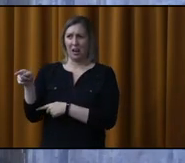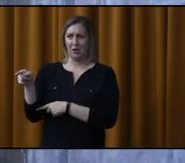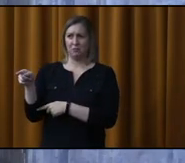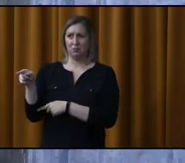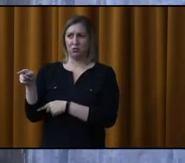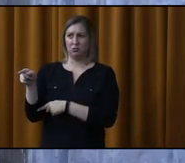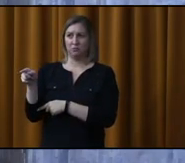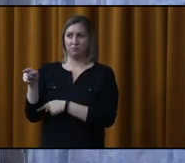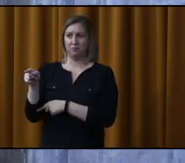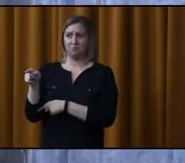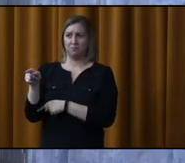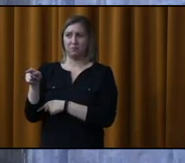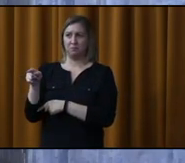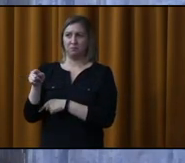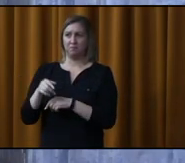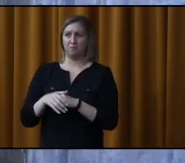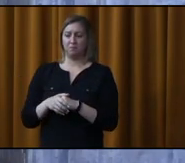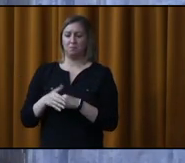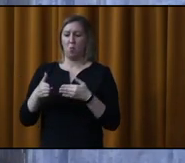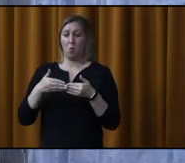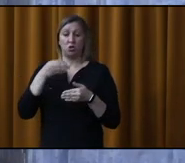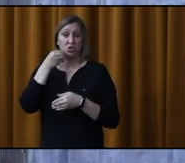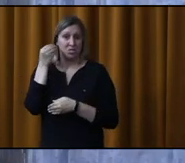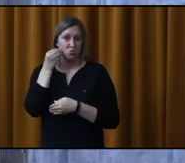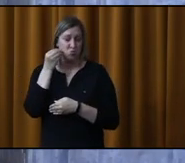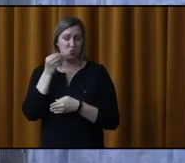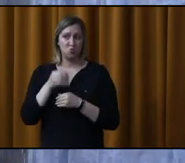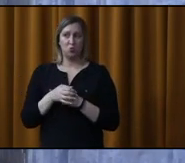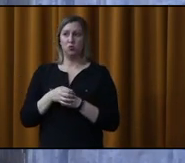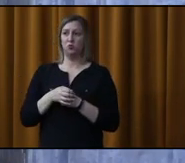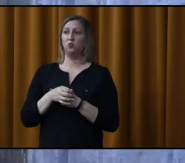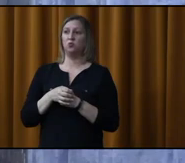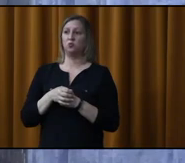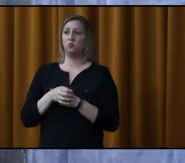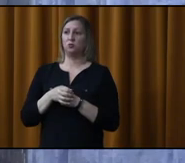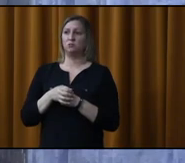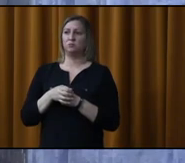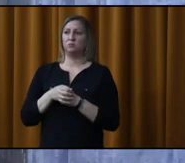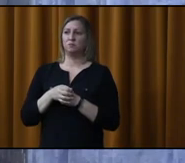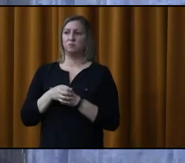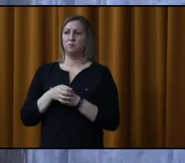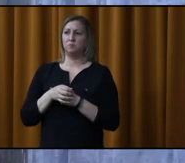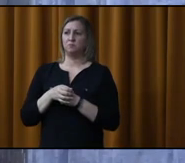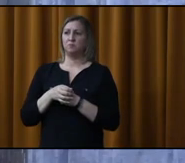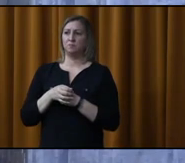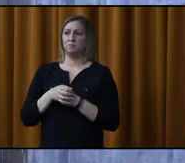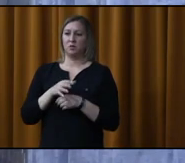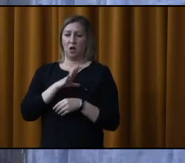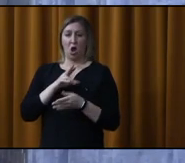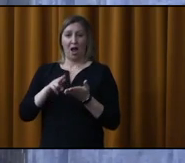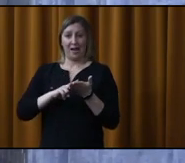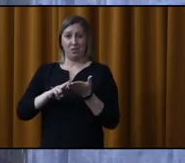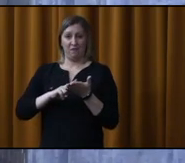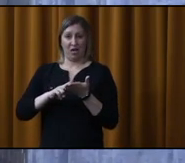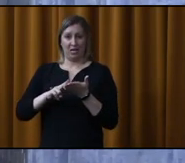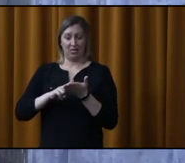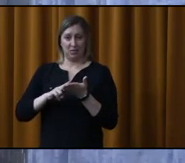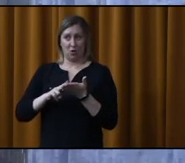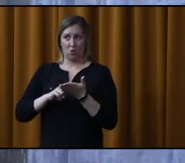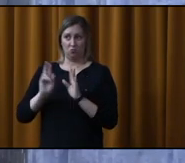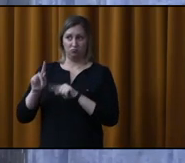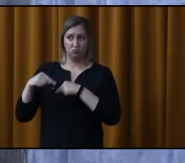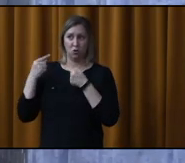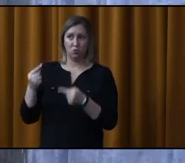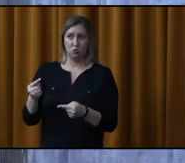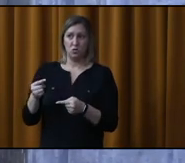Excusez, là, je ne me rappelle plus du nom. Je sais que'est à côté de chez nous. Bon, c'est le même chemin que je prends pour aller chez nous depuis un certain temps, depuis qu y eu des rénovations,